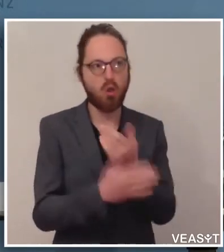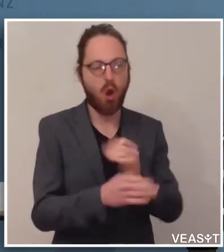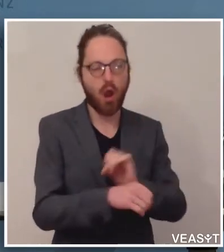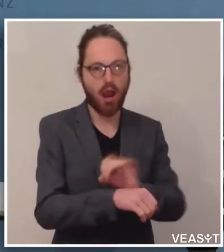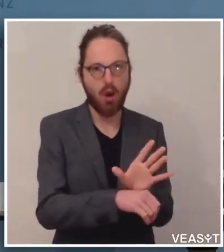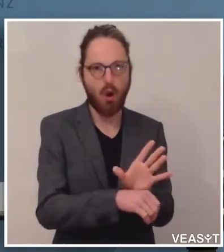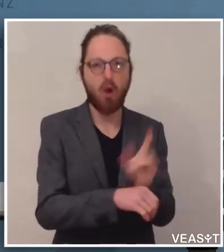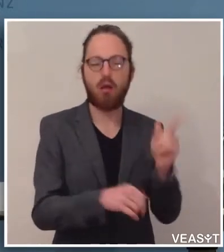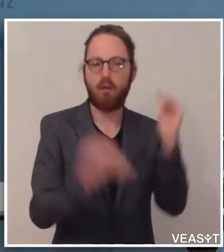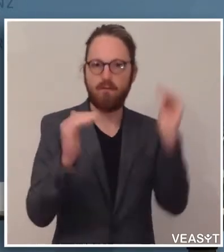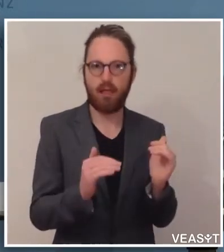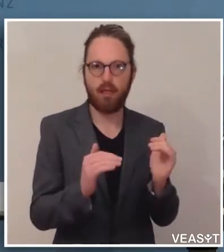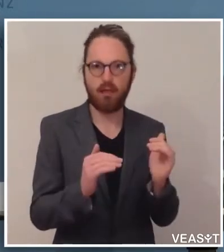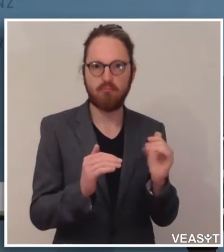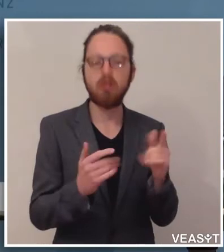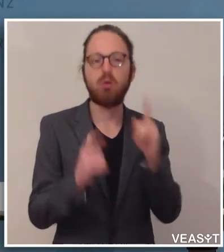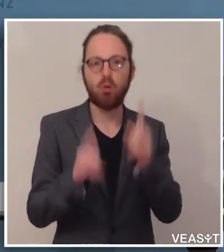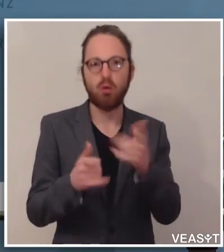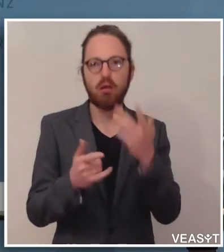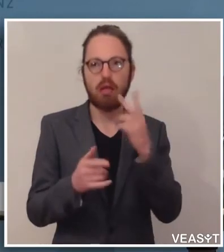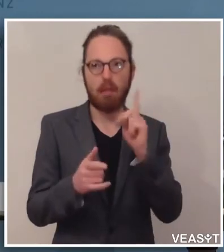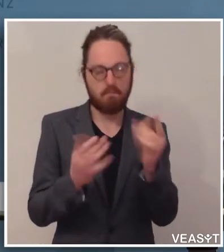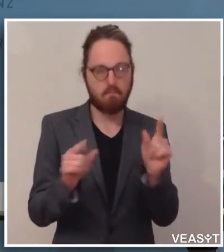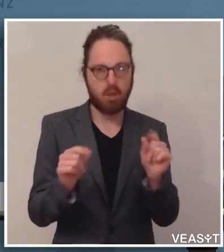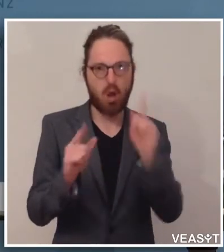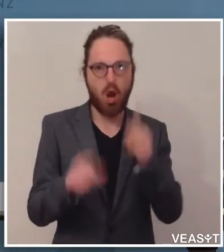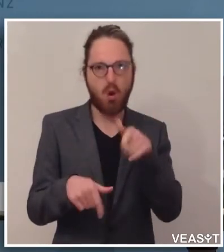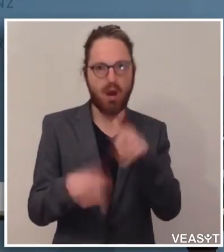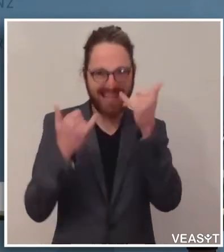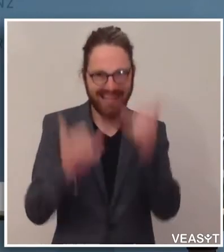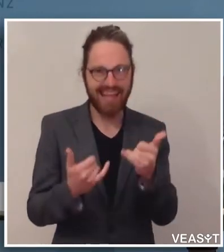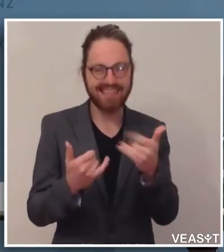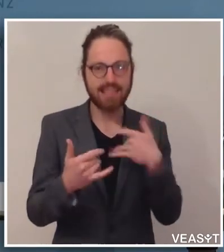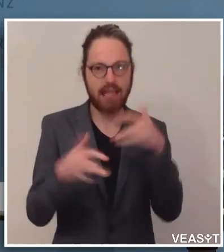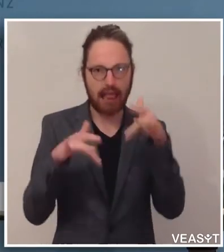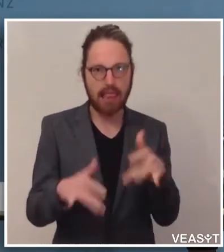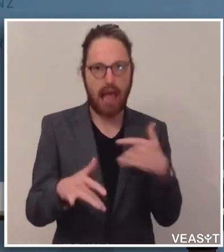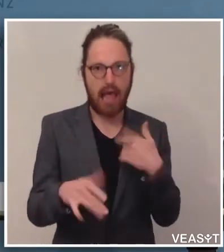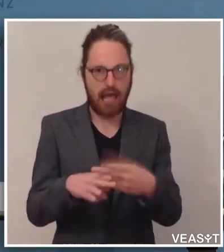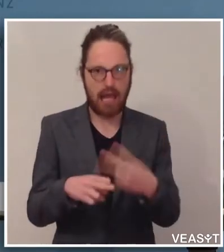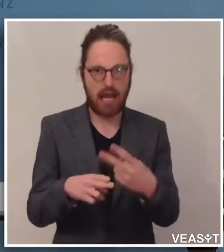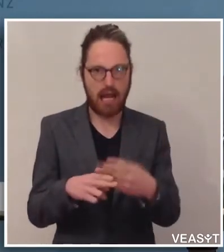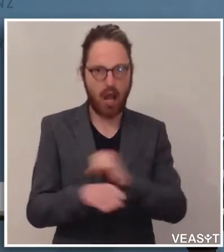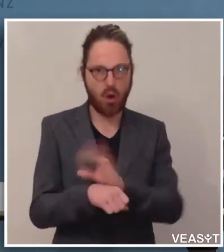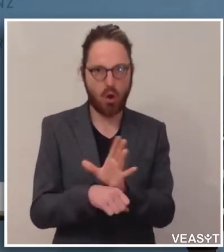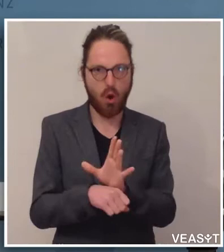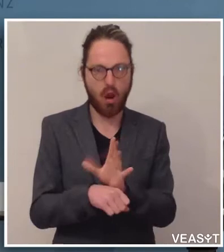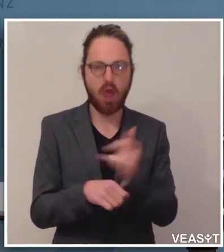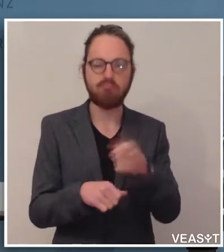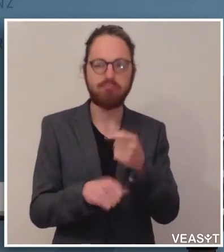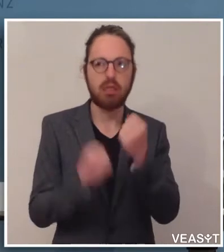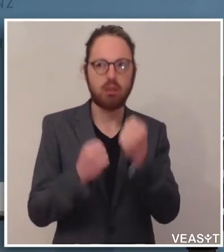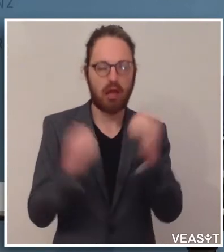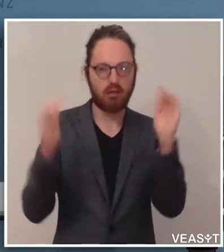infiziert sind, beziehungsweise an der Krankheit leiden, sinkt. Jetzt im Sinken